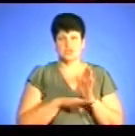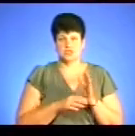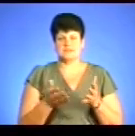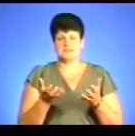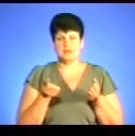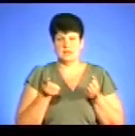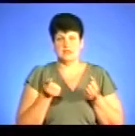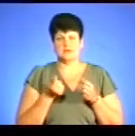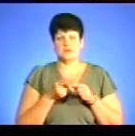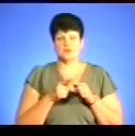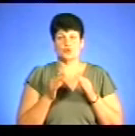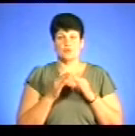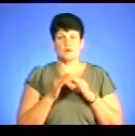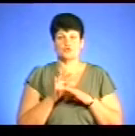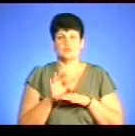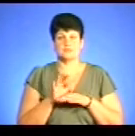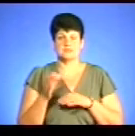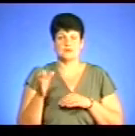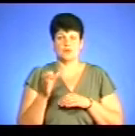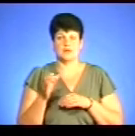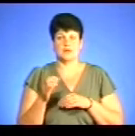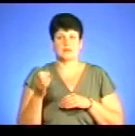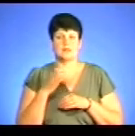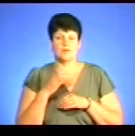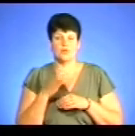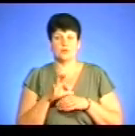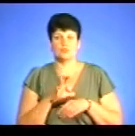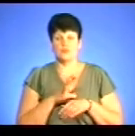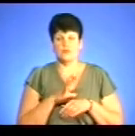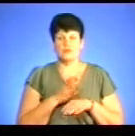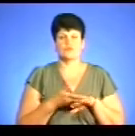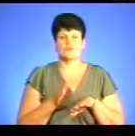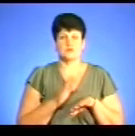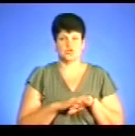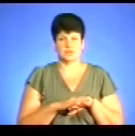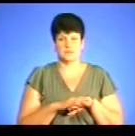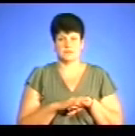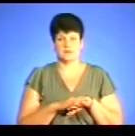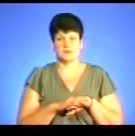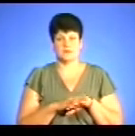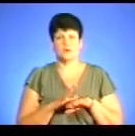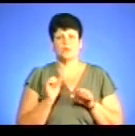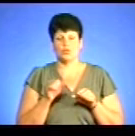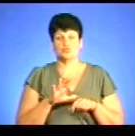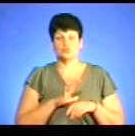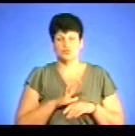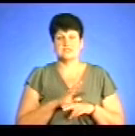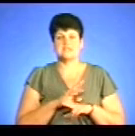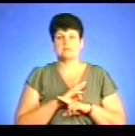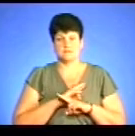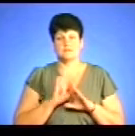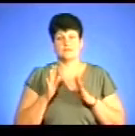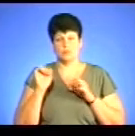таких домашнього виробництва алкогольних напоїв. І дуже такі бувають досить важкі. Витальні випадки можуть бути, звичайно, так.